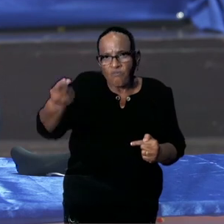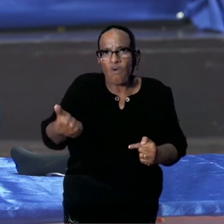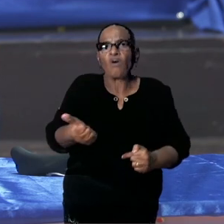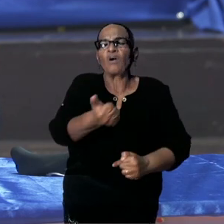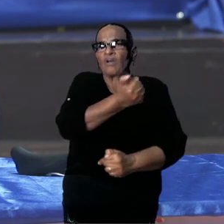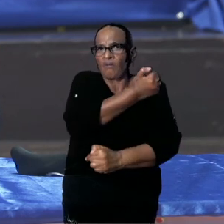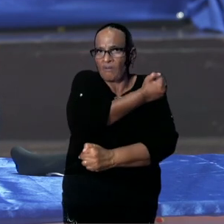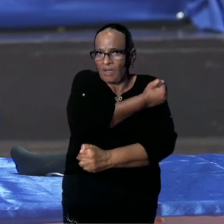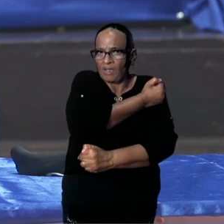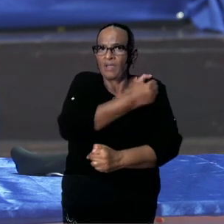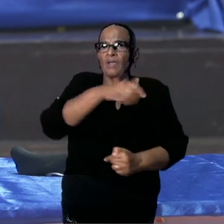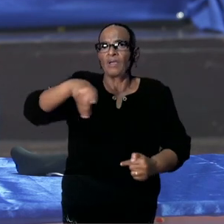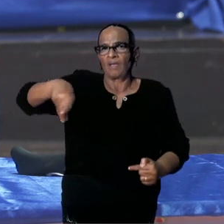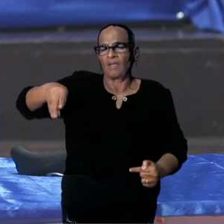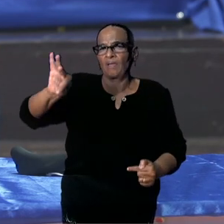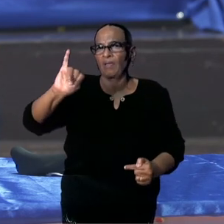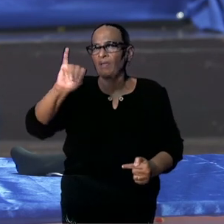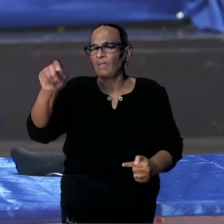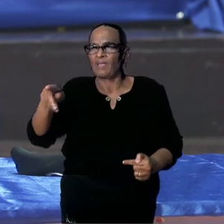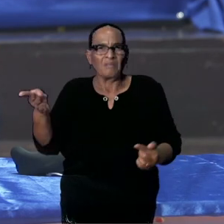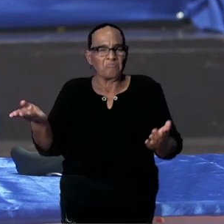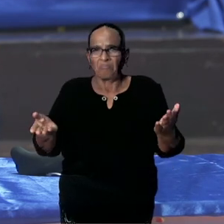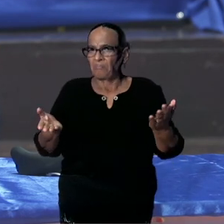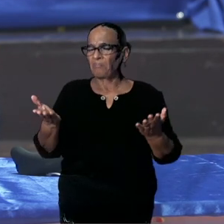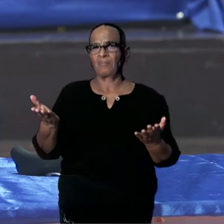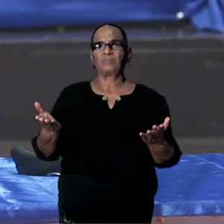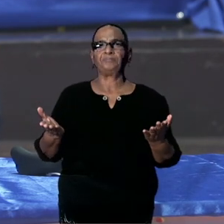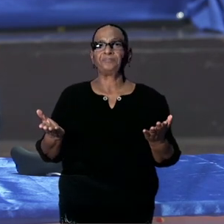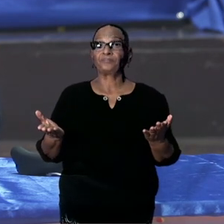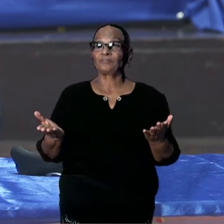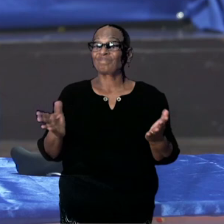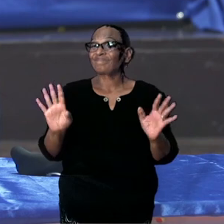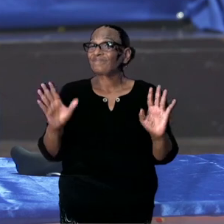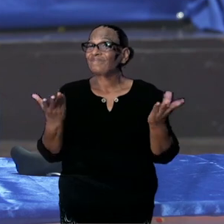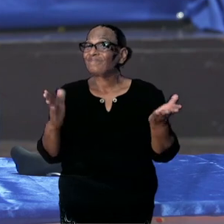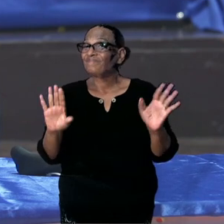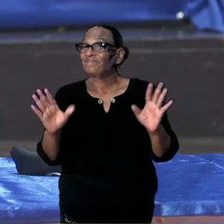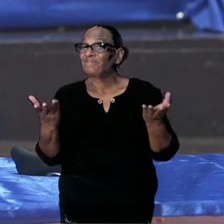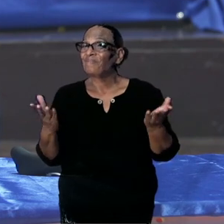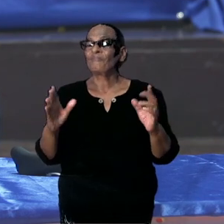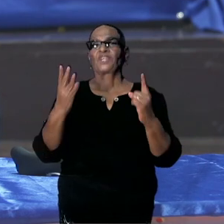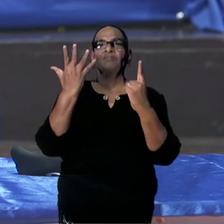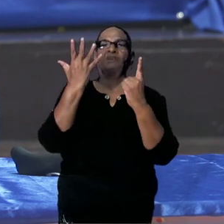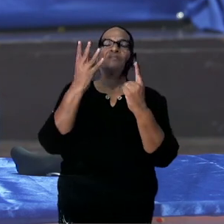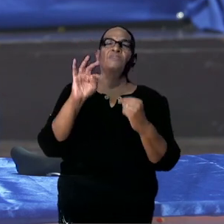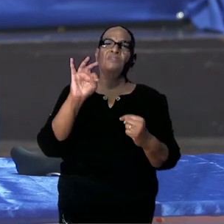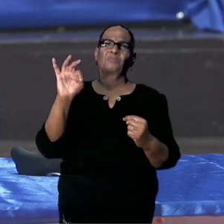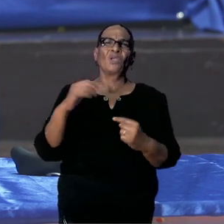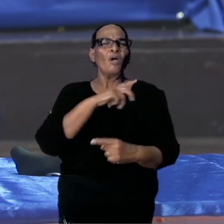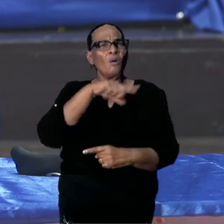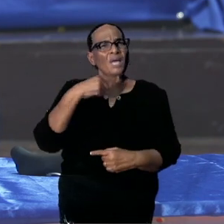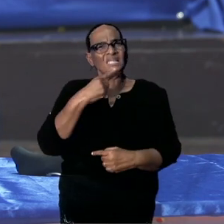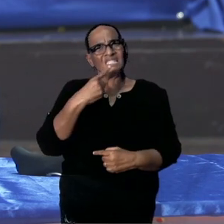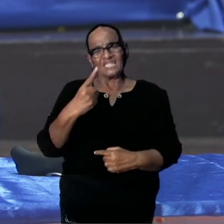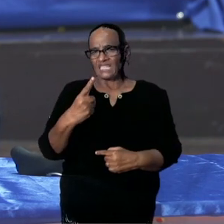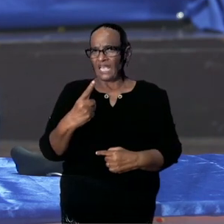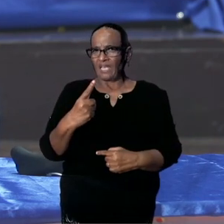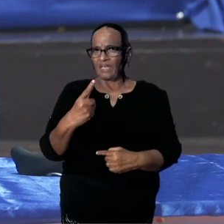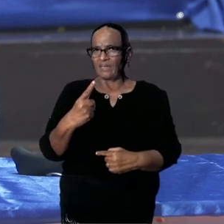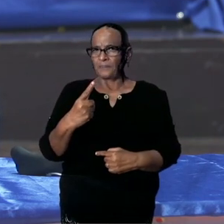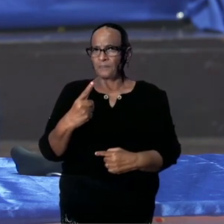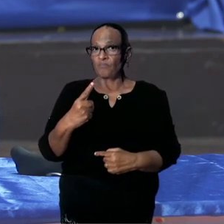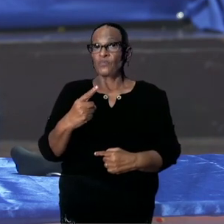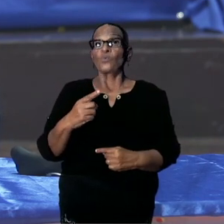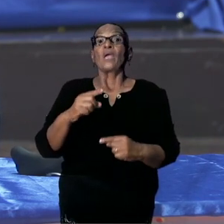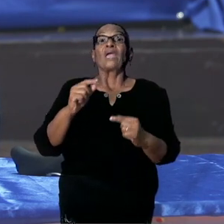wordt na Pfizer voor emergency use listing. En dat is uiterlijk 15 februari. Dus wij hebben gezegd, we hadden een